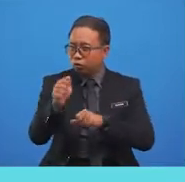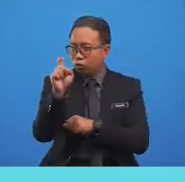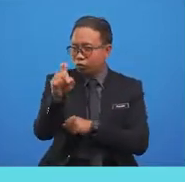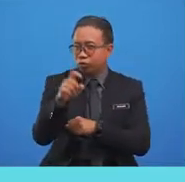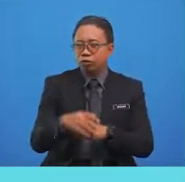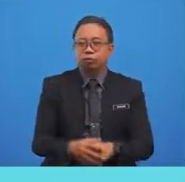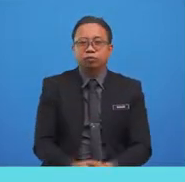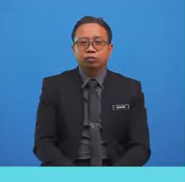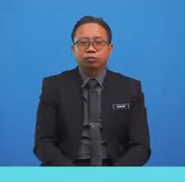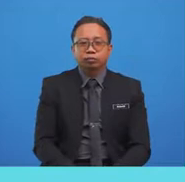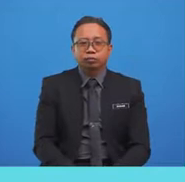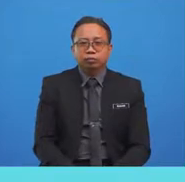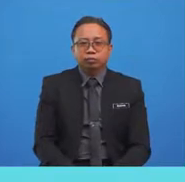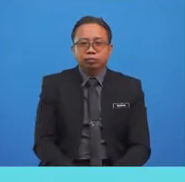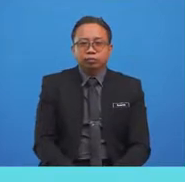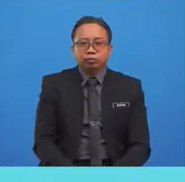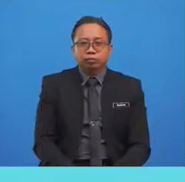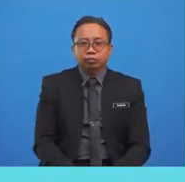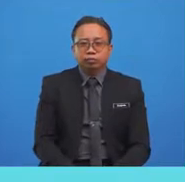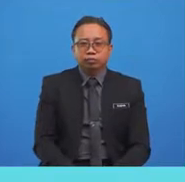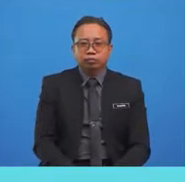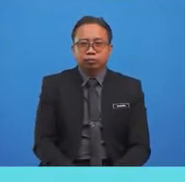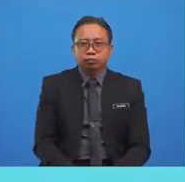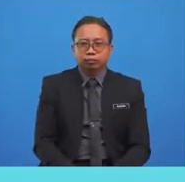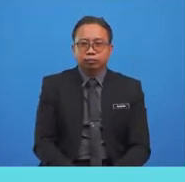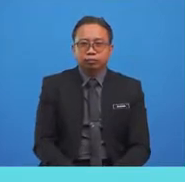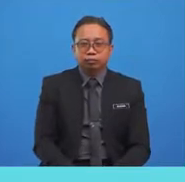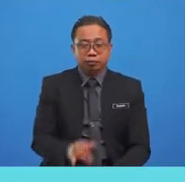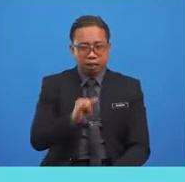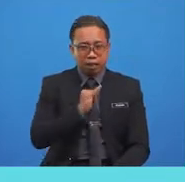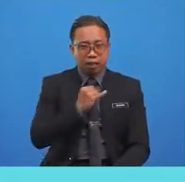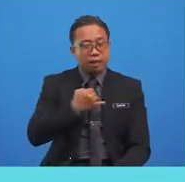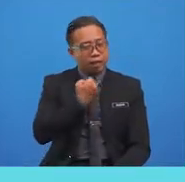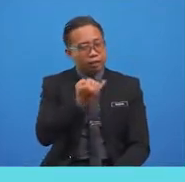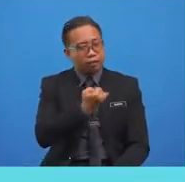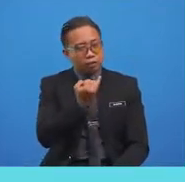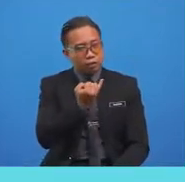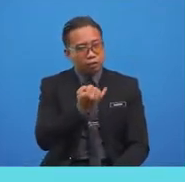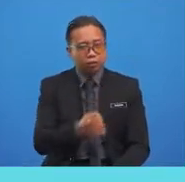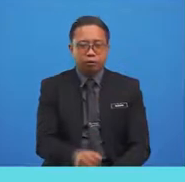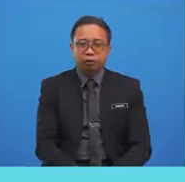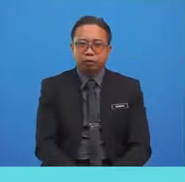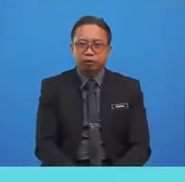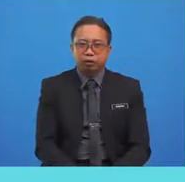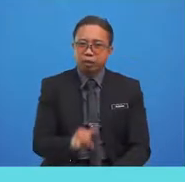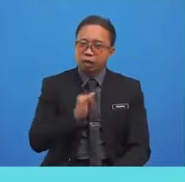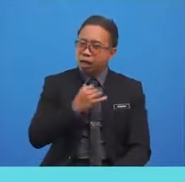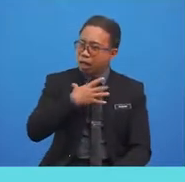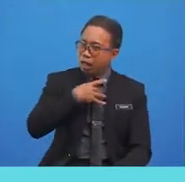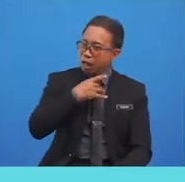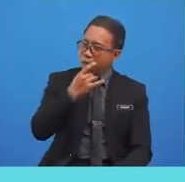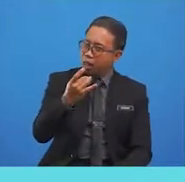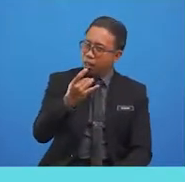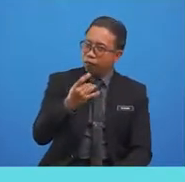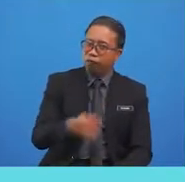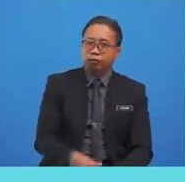sentences as an example. So for instance, I enjoy doing something. I love doing